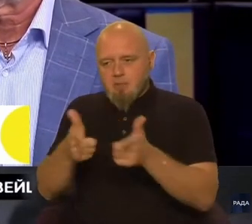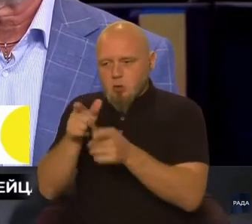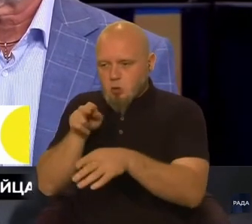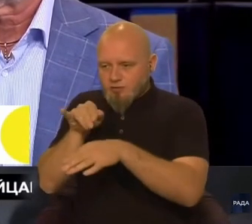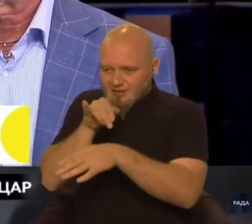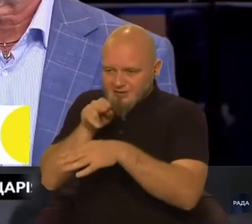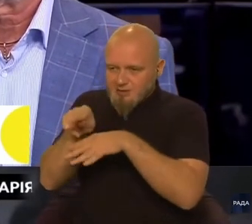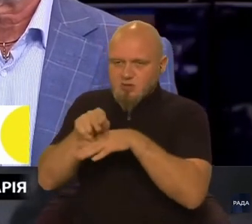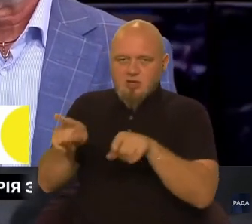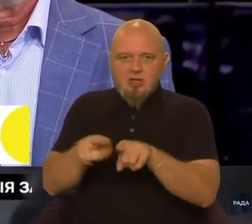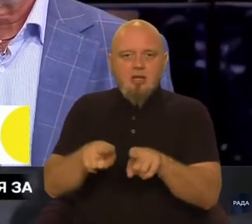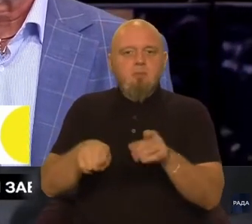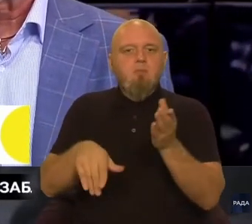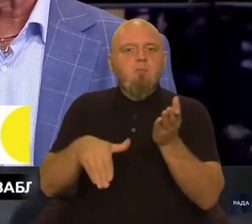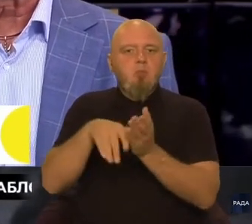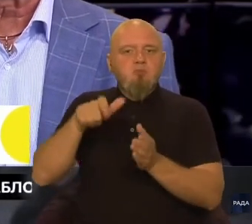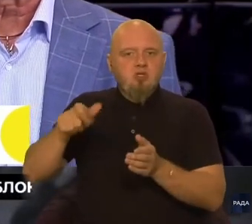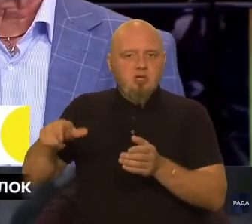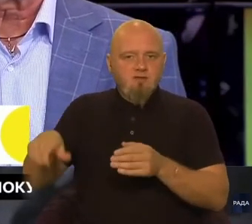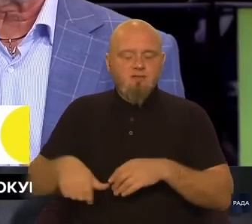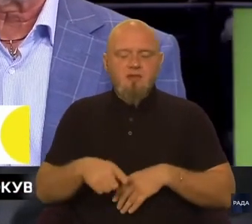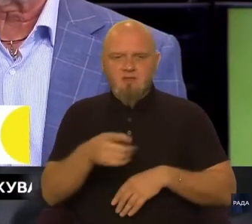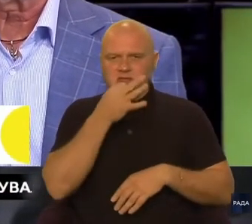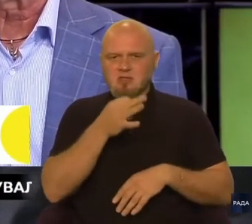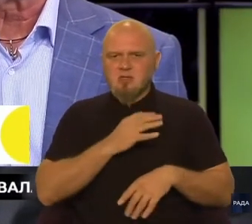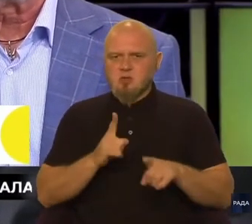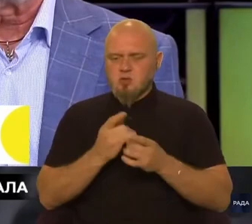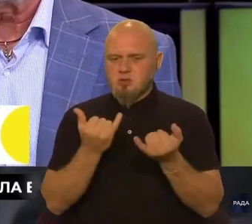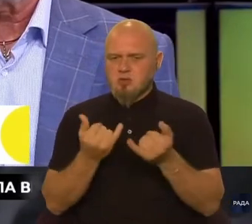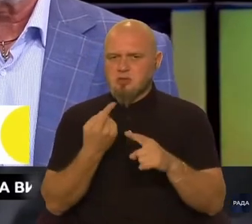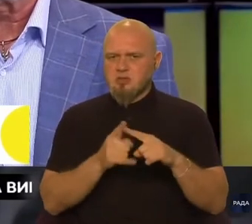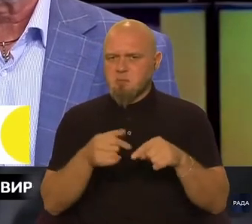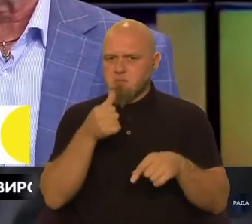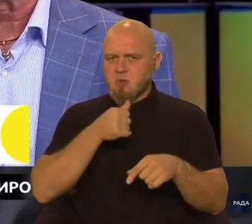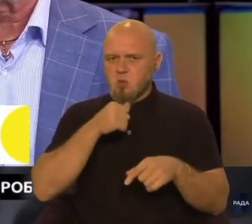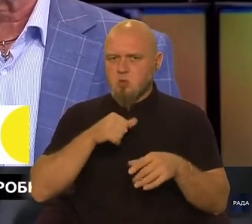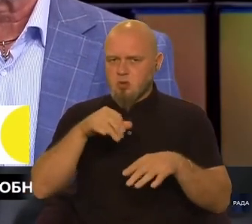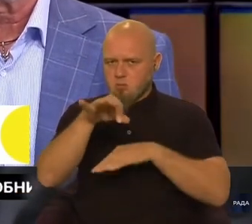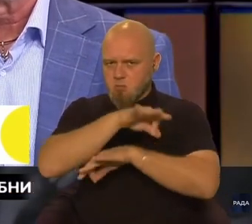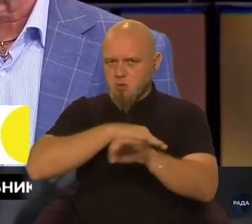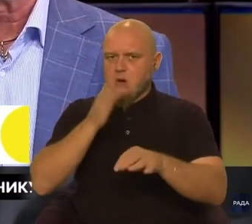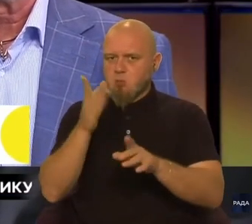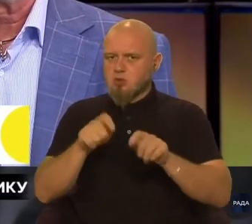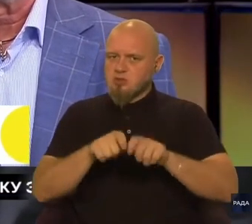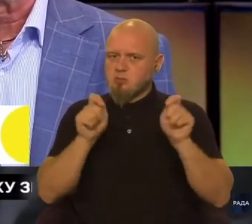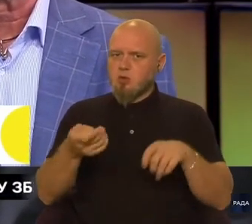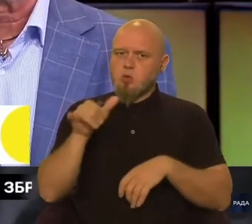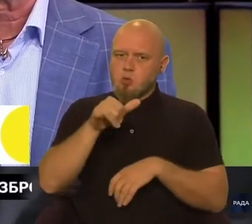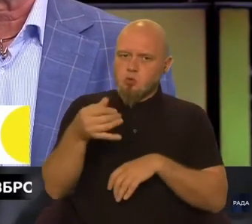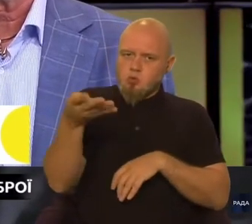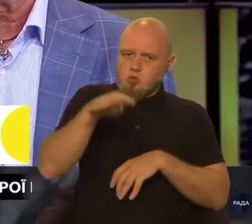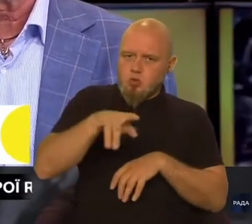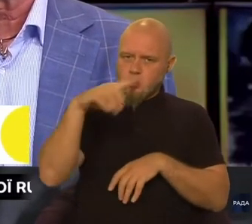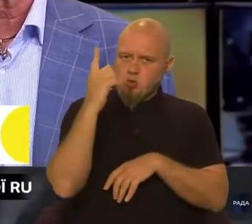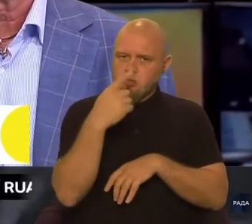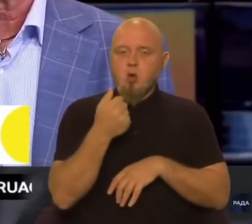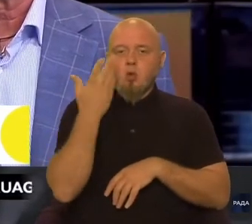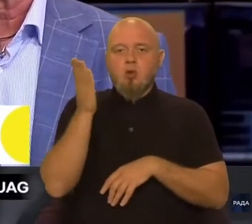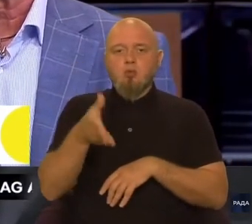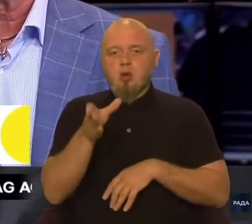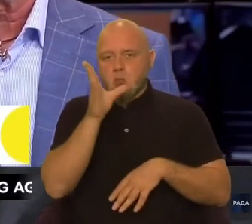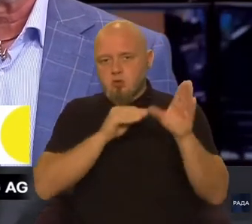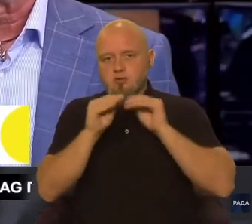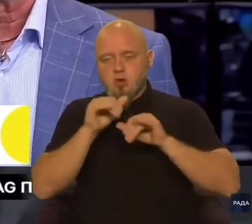помічників. Ви сказали, що наразі це пілотний проєкт буде запроваджений у чотирьох областях. Коли буде